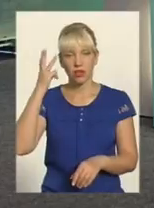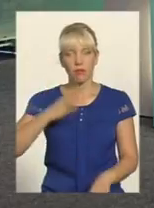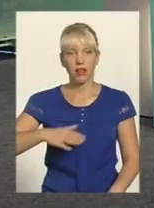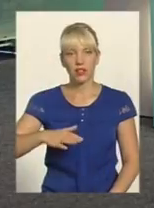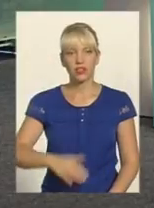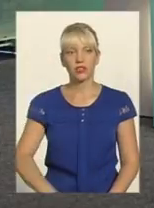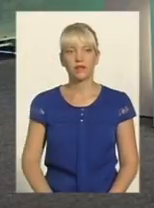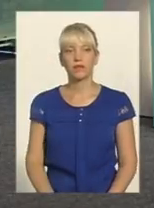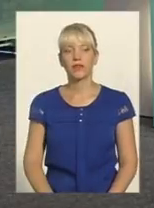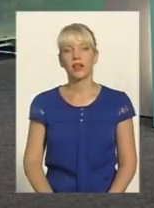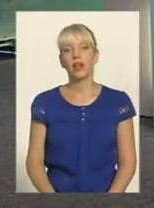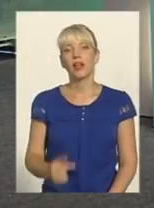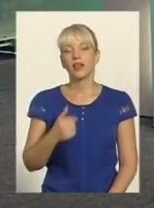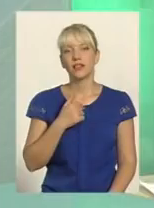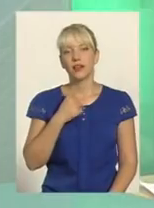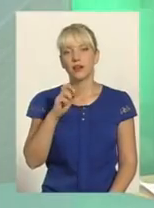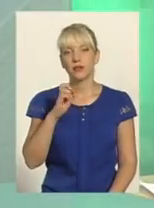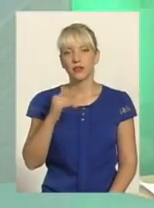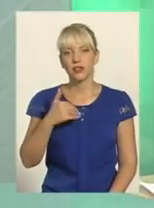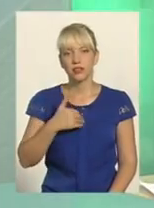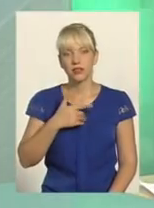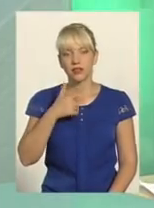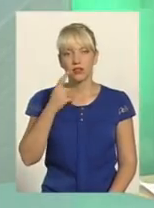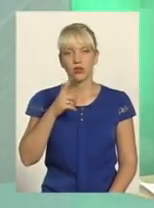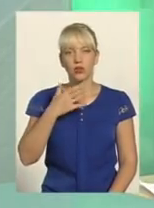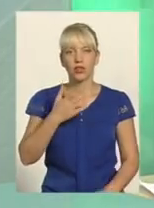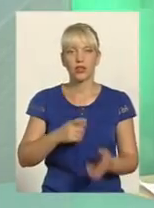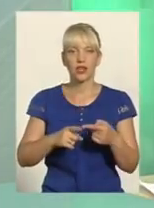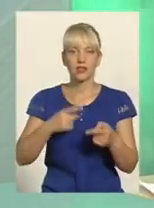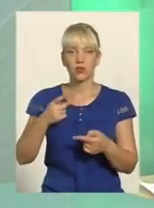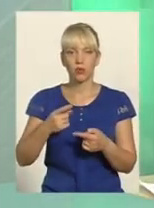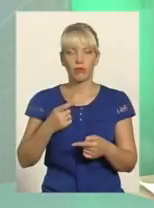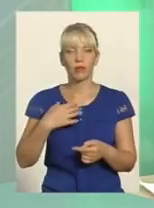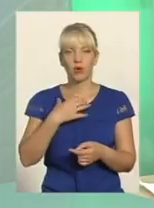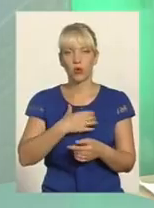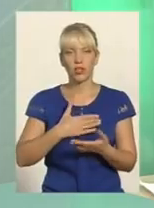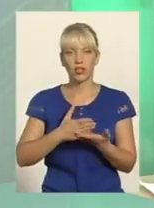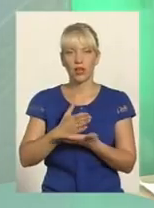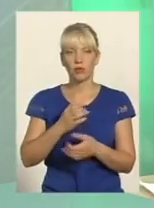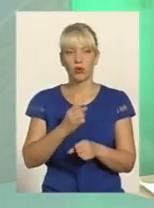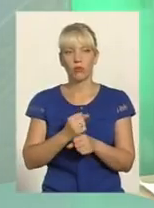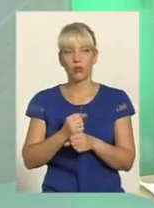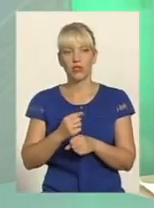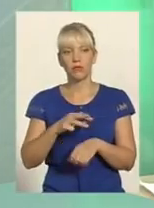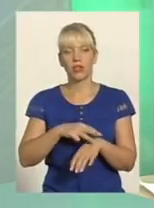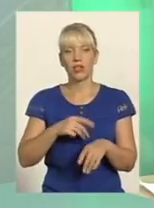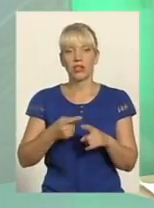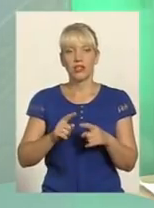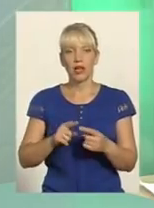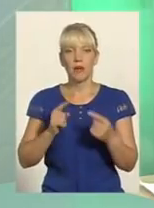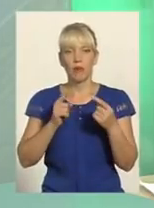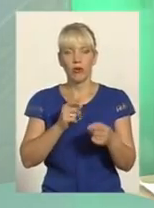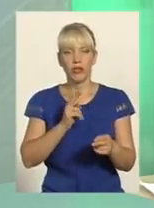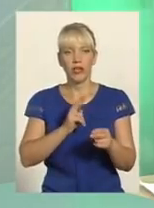хотів би сказати, що дійсно наступним пріоритетним напрямком роботи міліції Хмельниччини Це є протидія незаконному об'єму